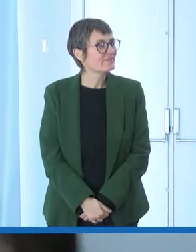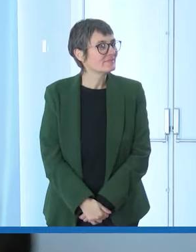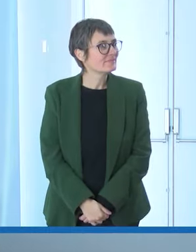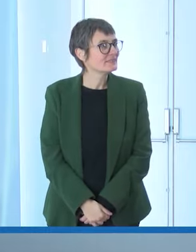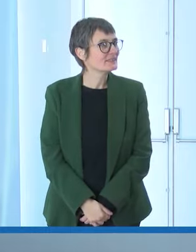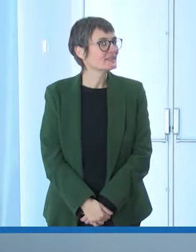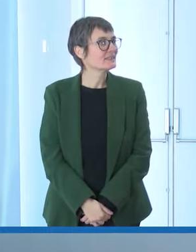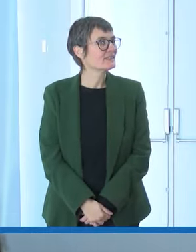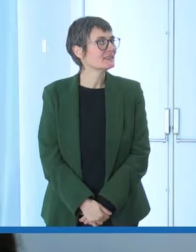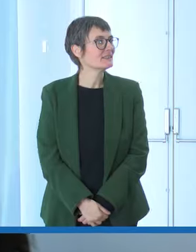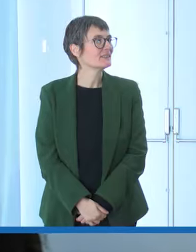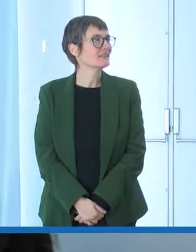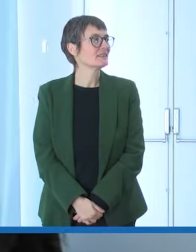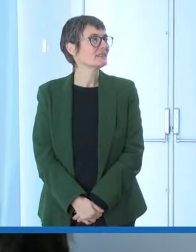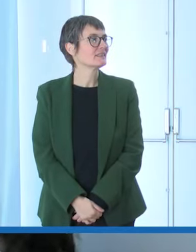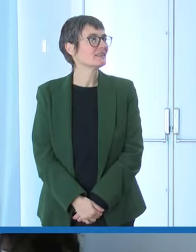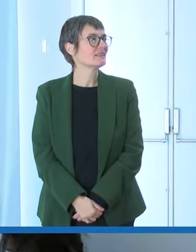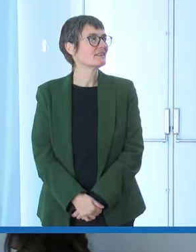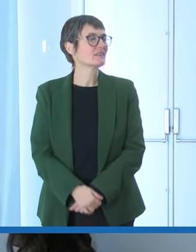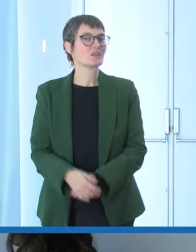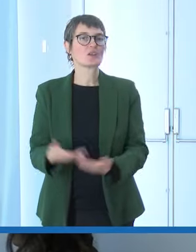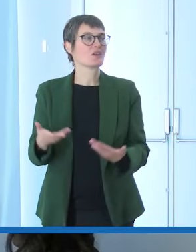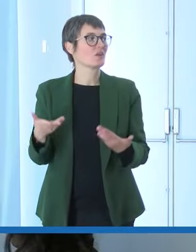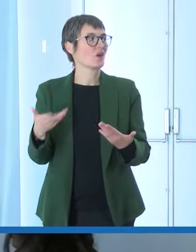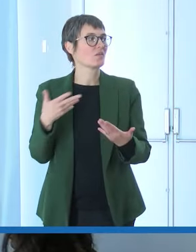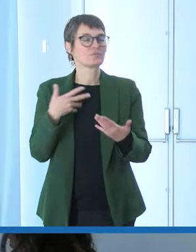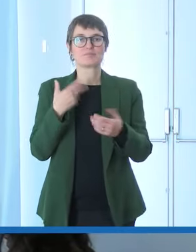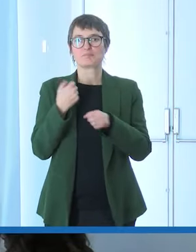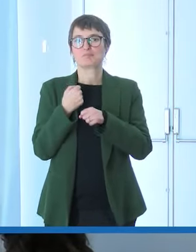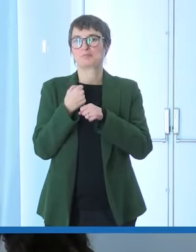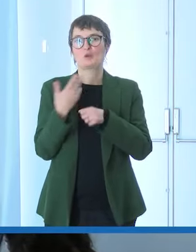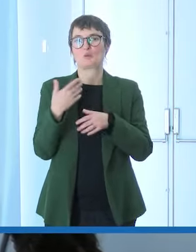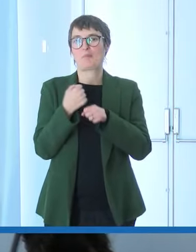grazie ci chiederei la parola subito al regista e alla protagonista